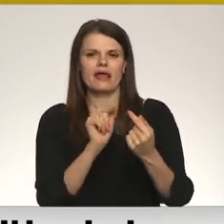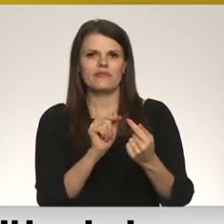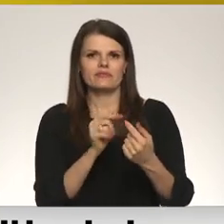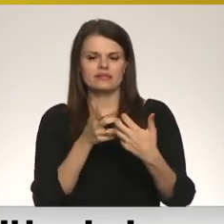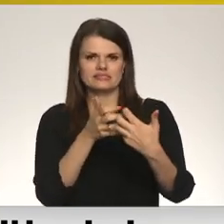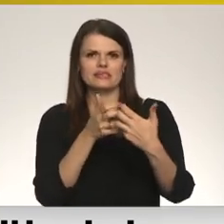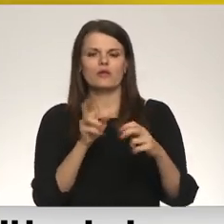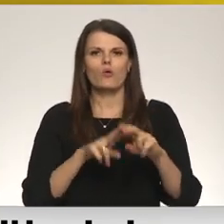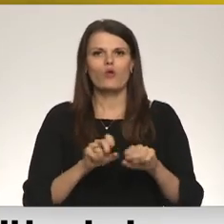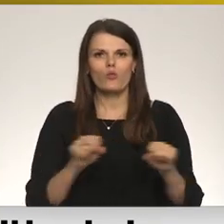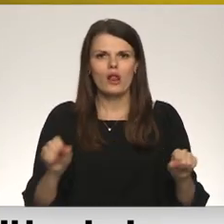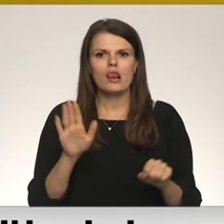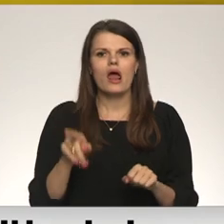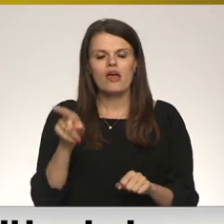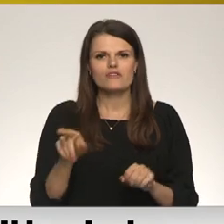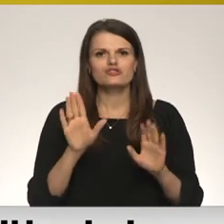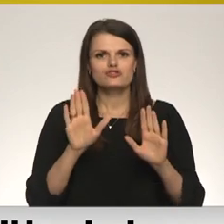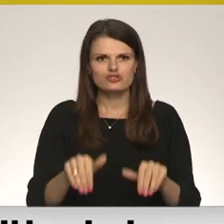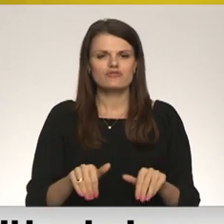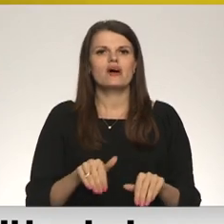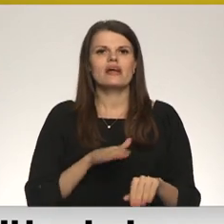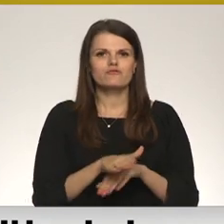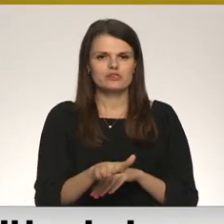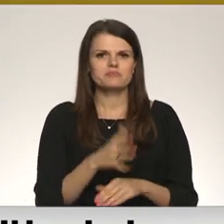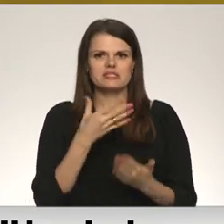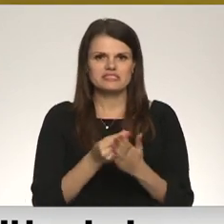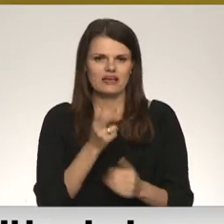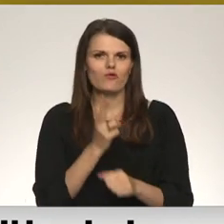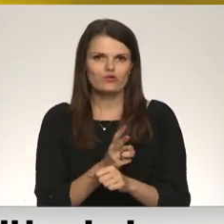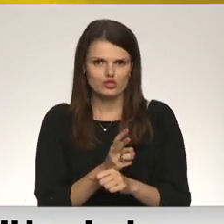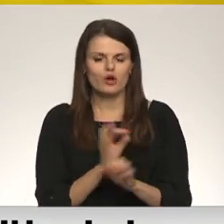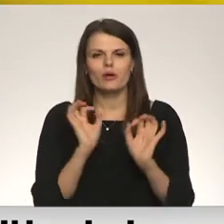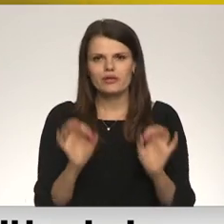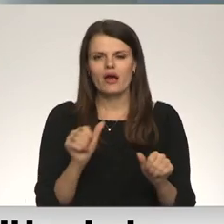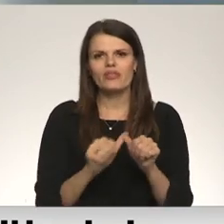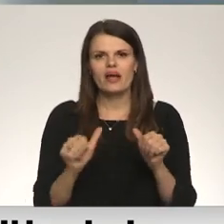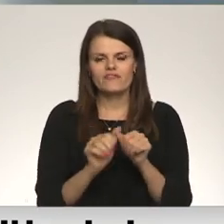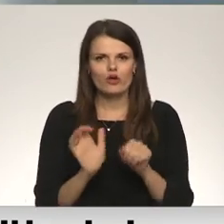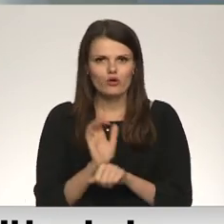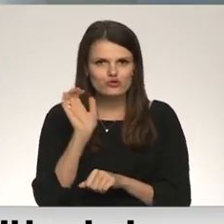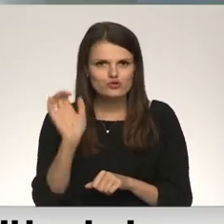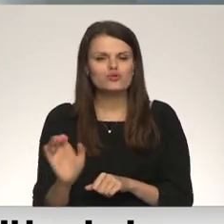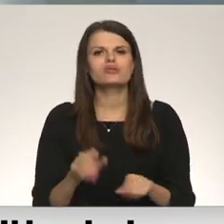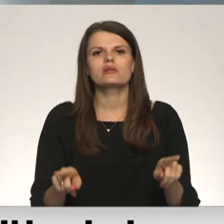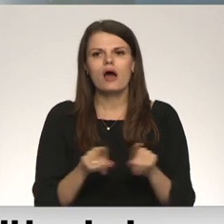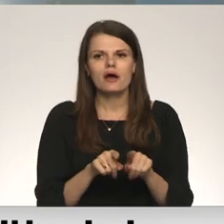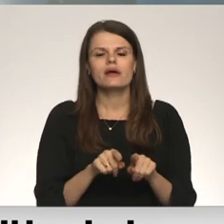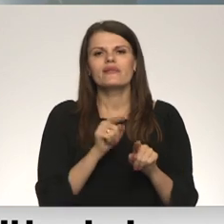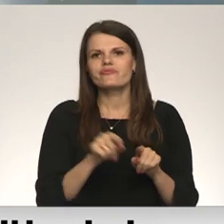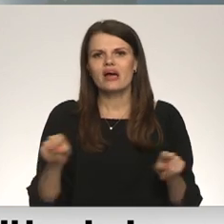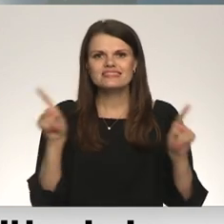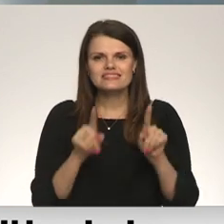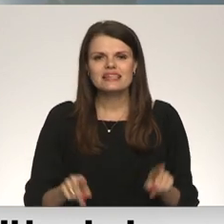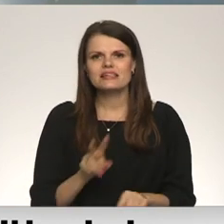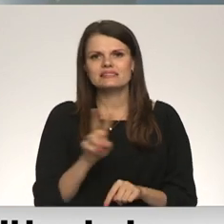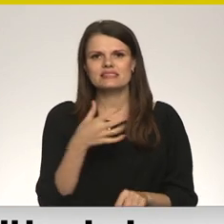un tātad nodrošinātu viņu, lai viņš varētu izdarīt šo savu izpildīto uzdevumu. Tieši tā. Arī degvēle tiek sūtīta. Arī tās lietas, kas